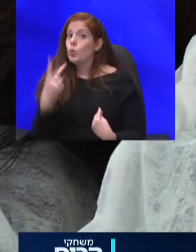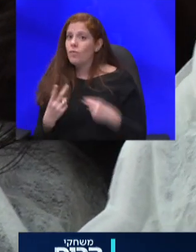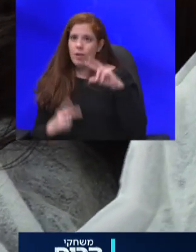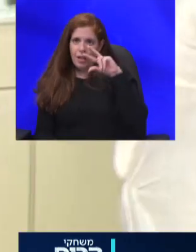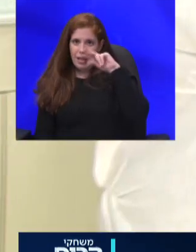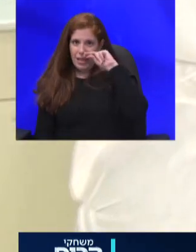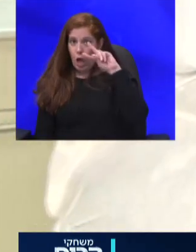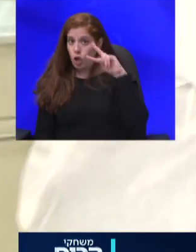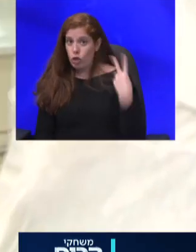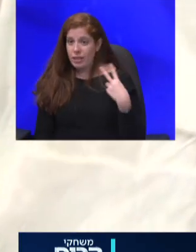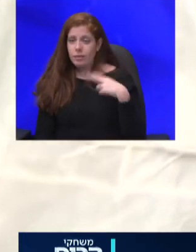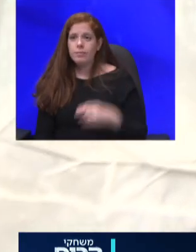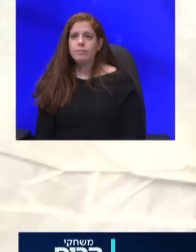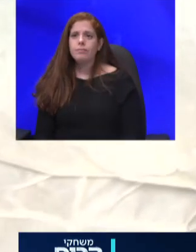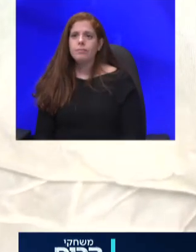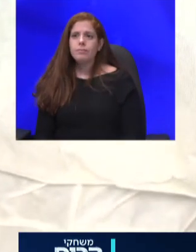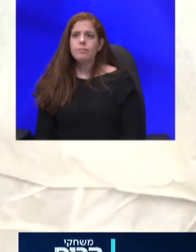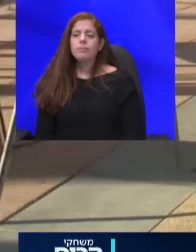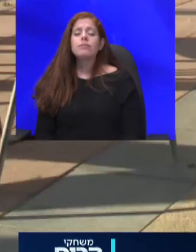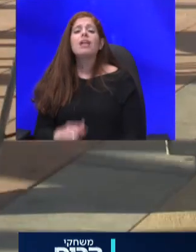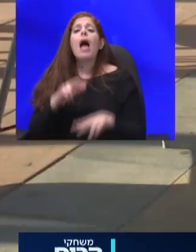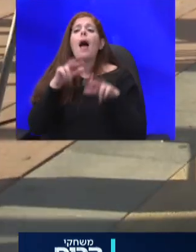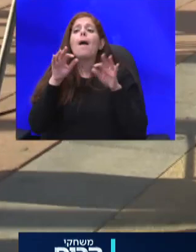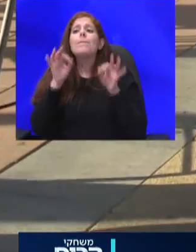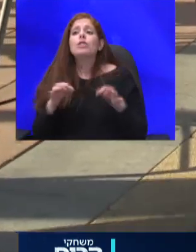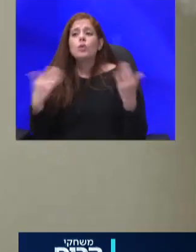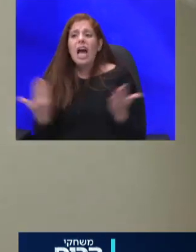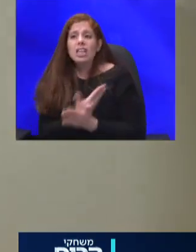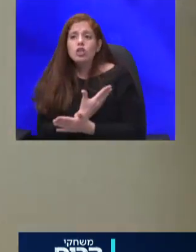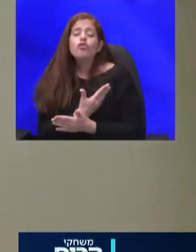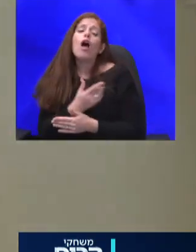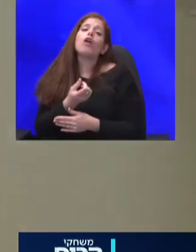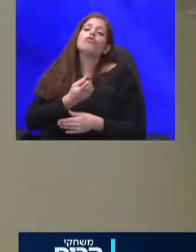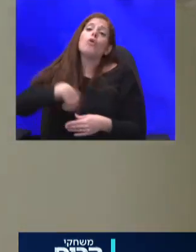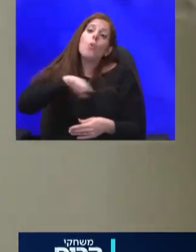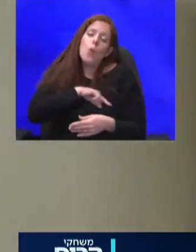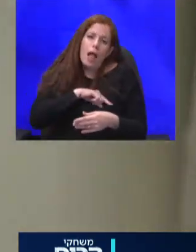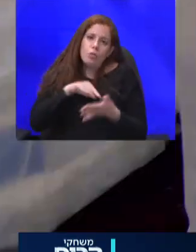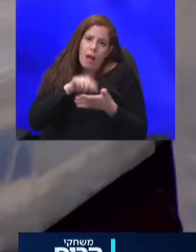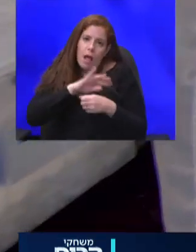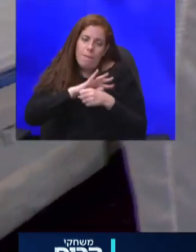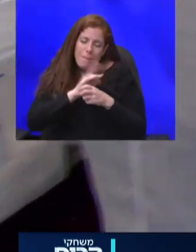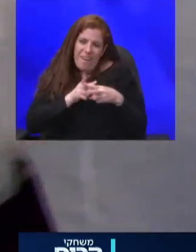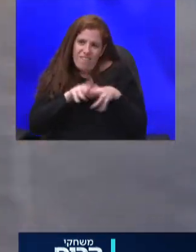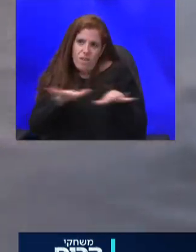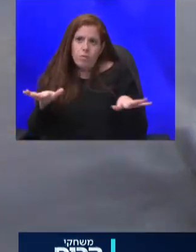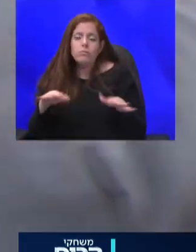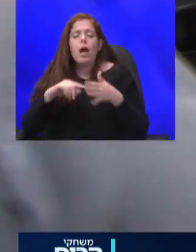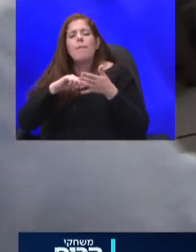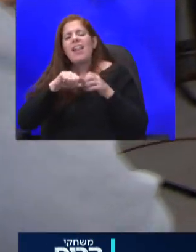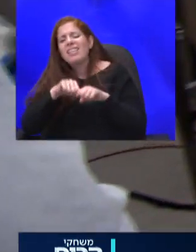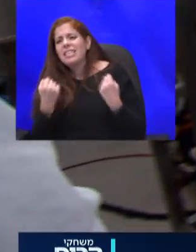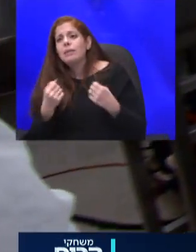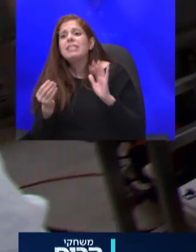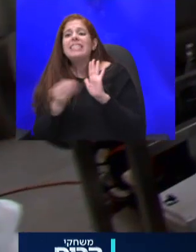המציאות החדשה שקפתה על כולנו מגפת הקורונה הביאה איתה לא מעט נזקים צרכים חדשים הגיחו בפיתומיות